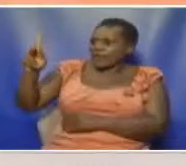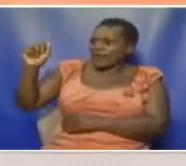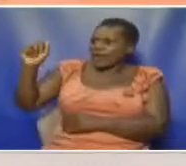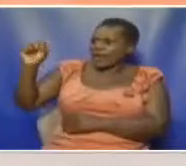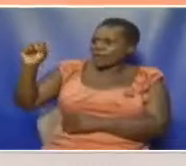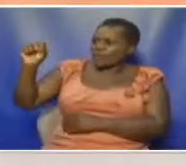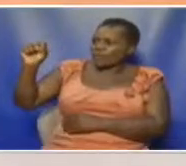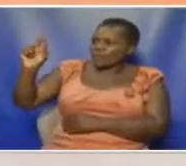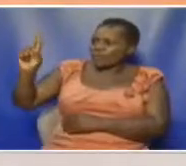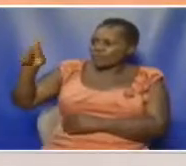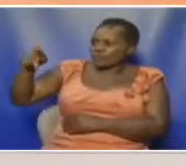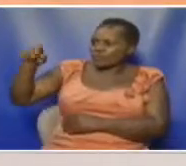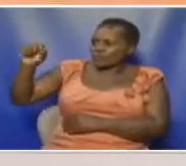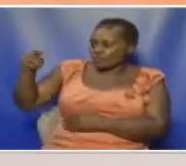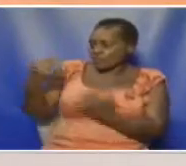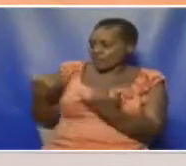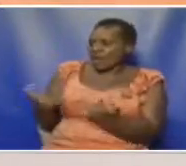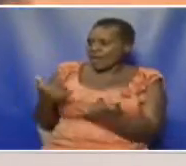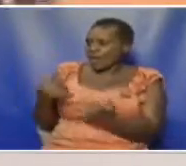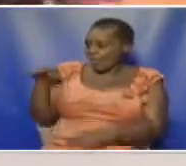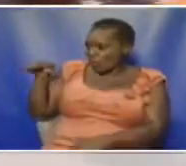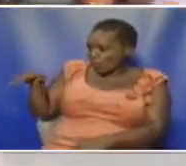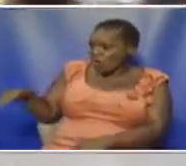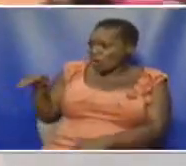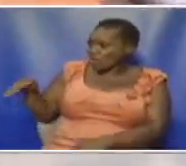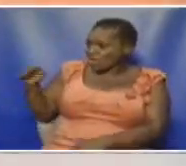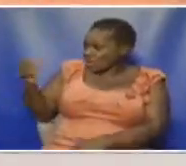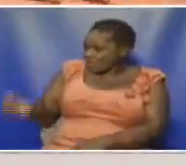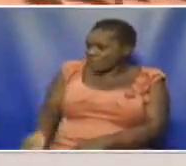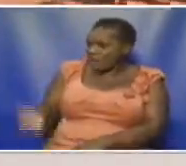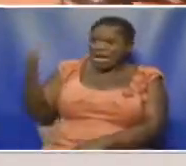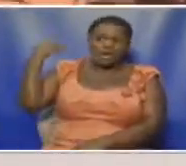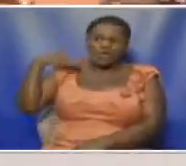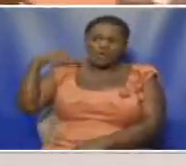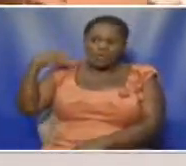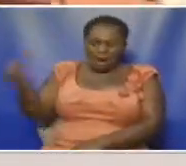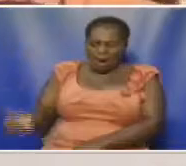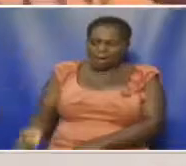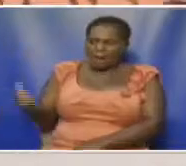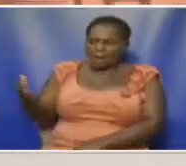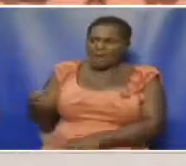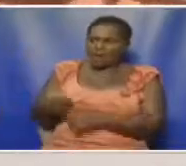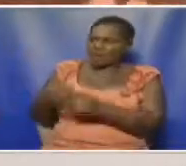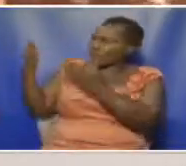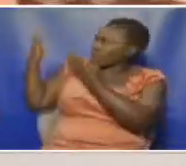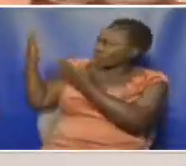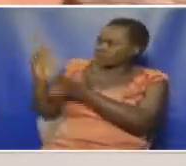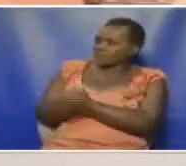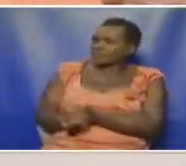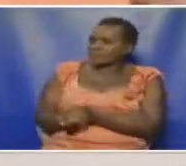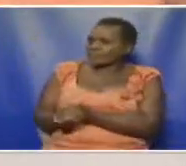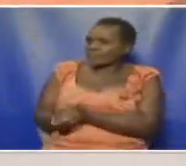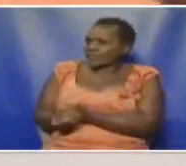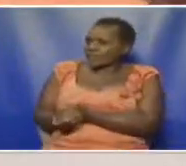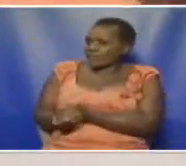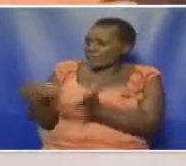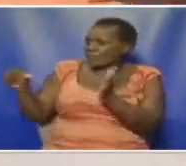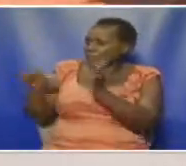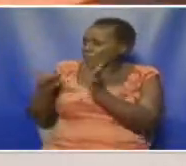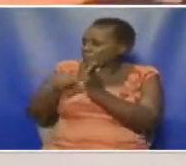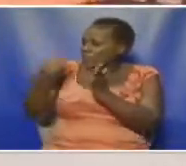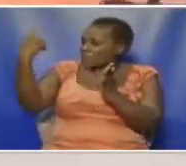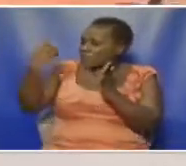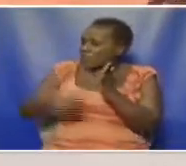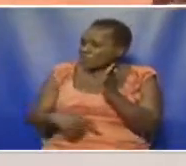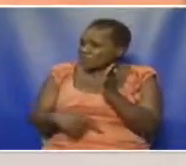Wanasema kumbani eneo ambalo sasa subuhi ya leo limeshambuliwa na majangili kutoka eneo hilo Njambu ambalo li natutatiza wengi ni